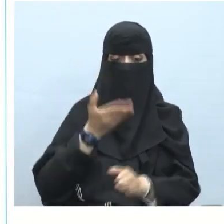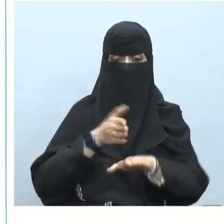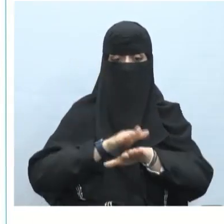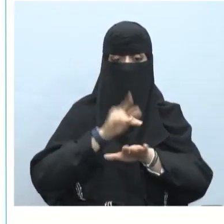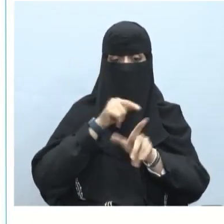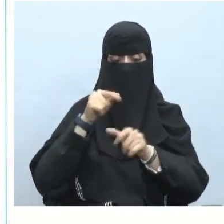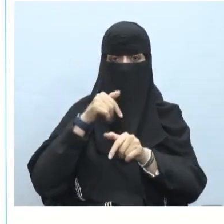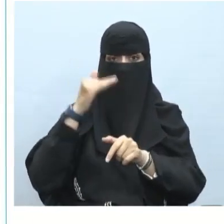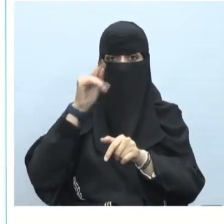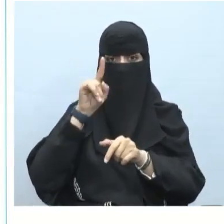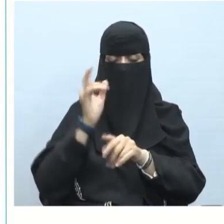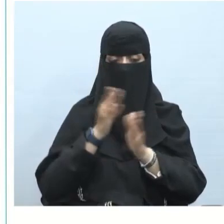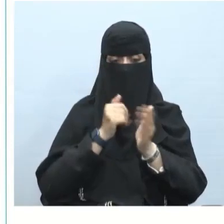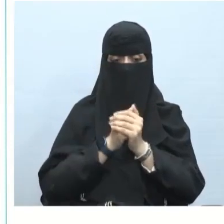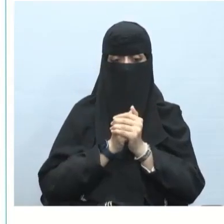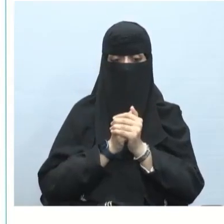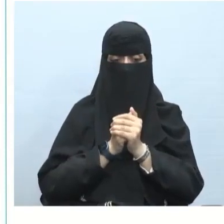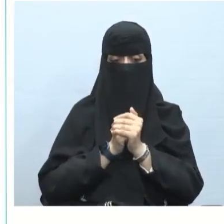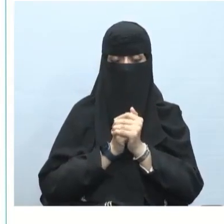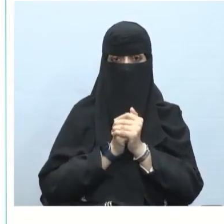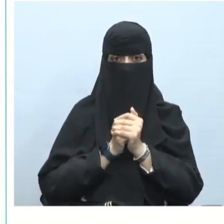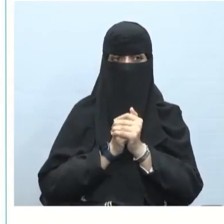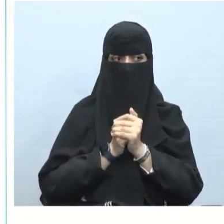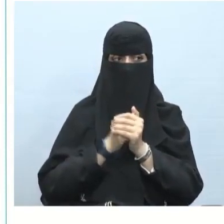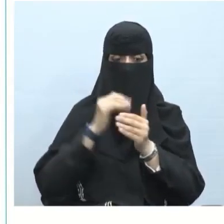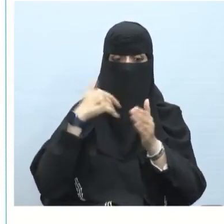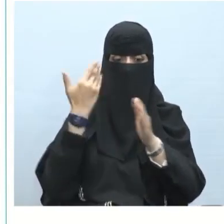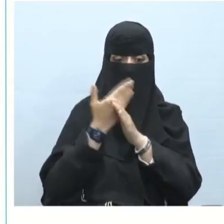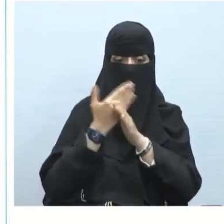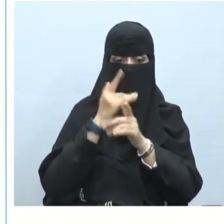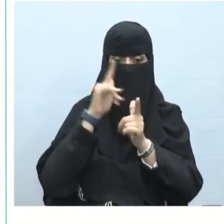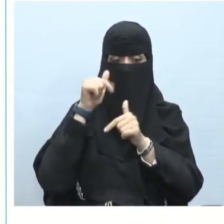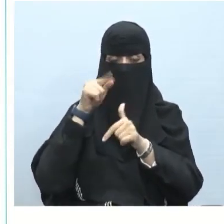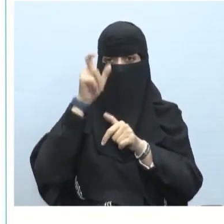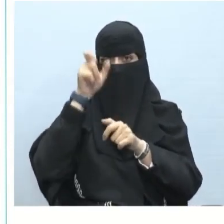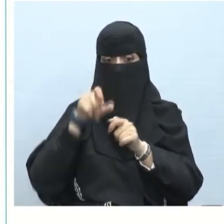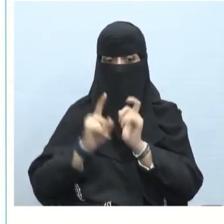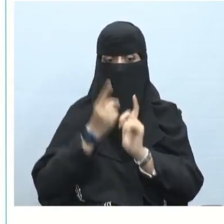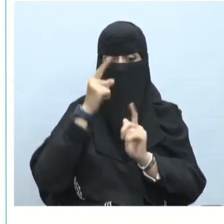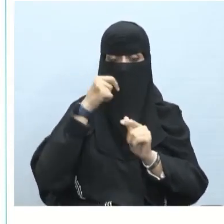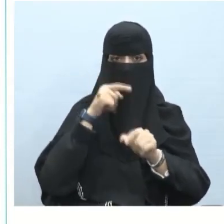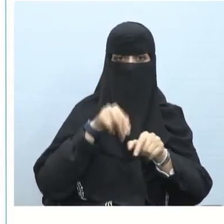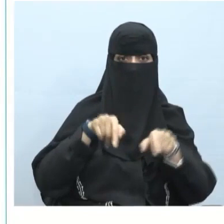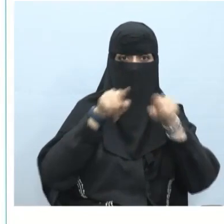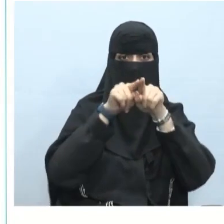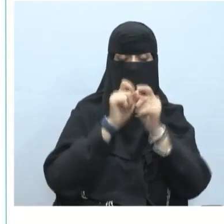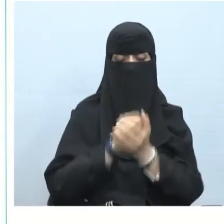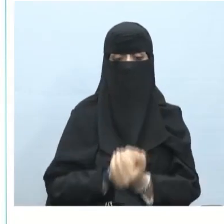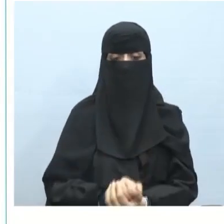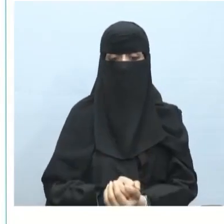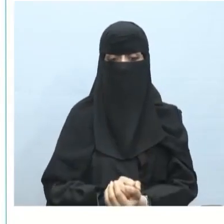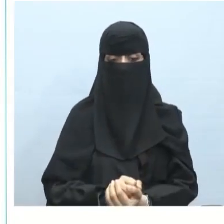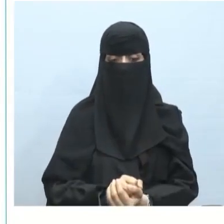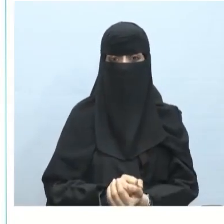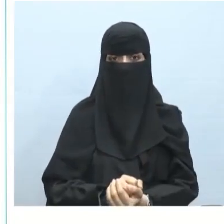حتى يفيد الغاية والمعطوف عليه خبر إذن طلب أن يكون الجزء الأول ماذا؟ الجزء